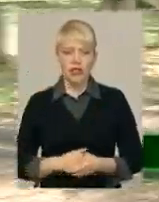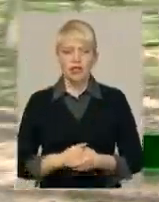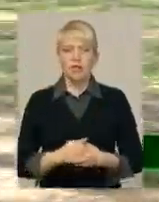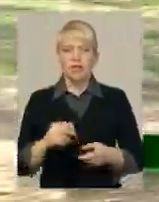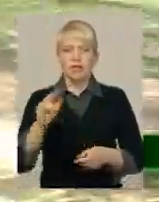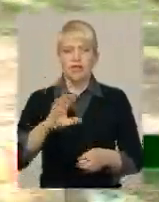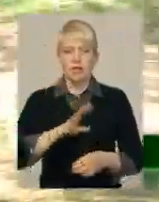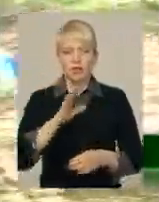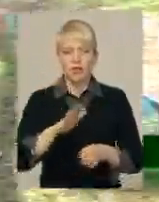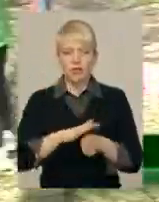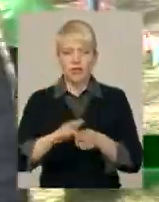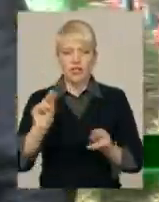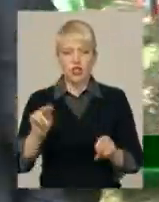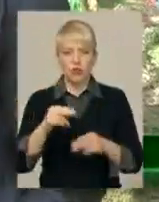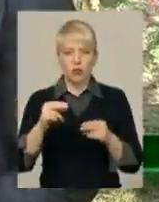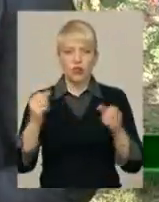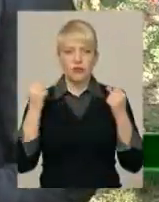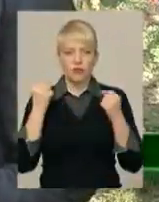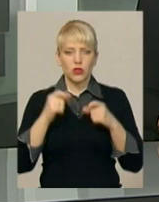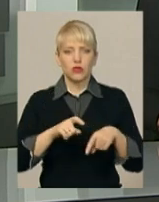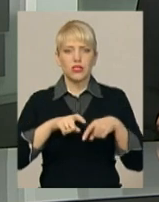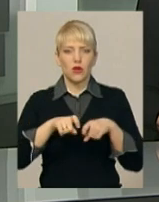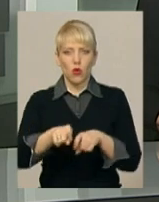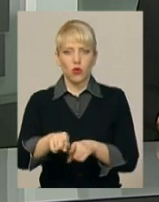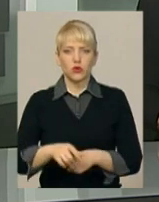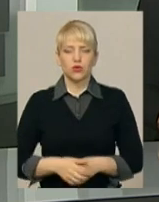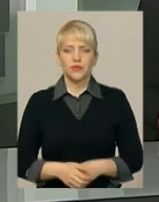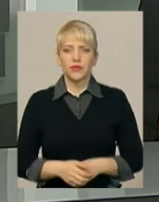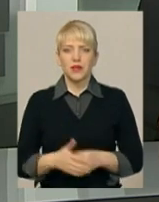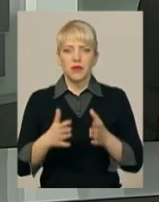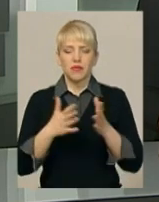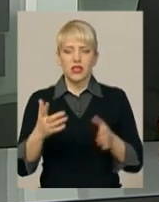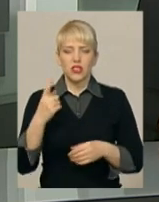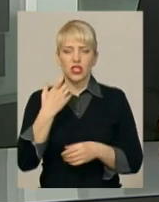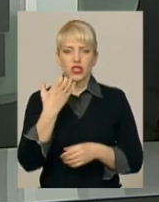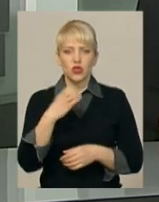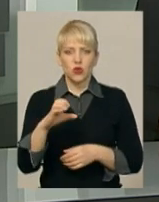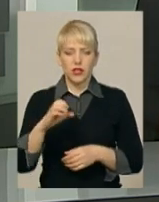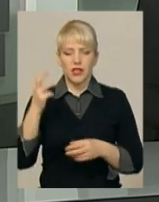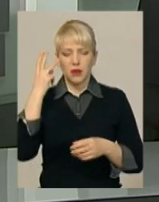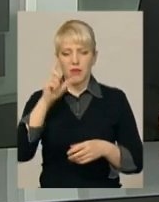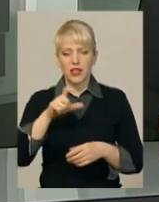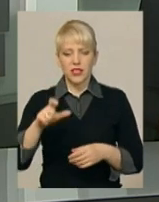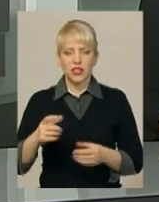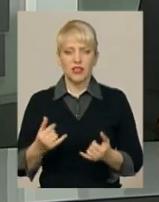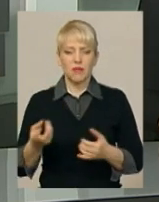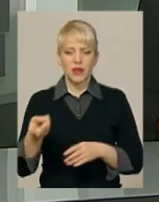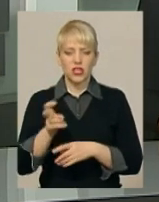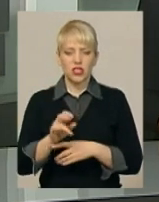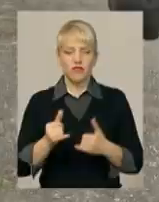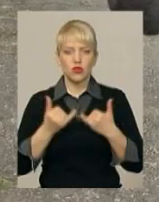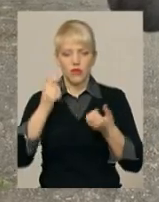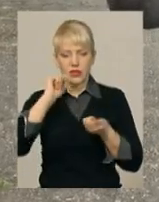чемпіонат області з легкоатлетичного кросу. Більше сотні хмельничан прийшли вшанувати пам'ять жертв